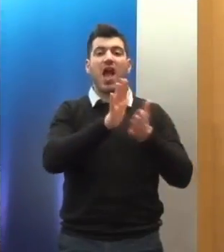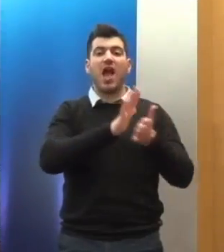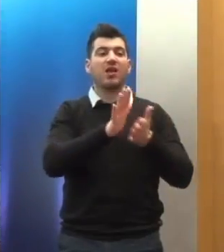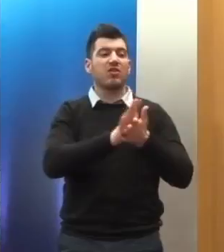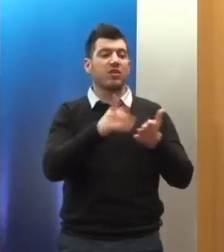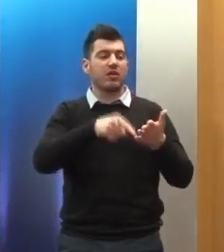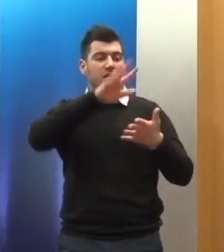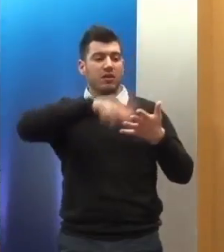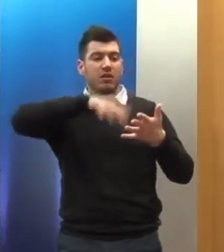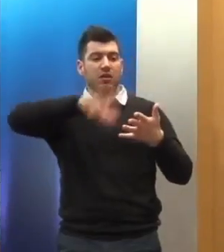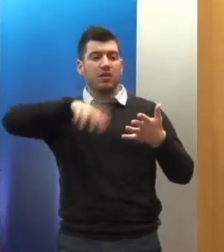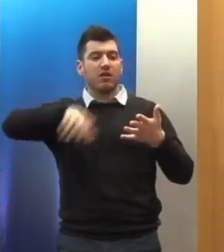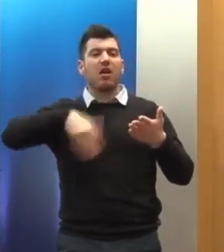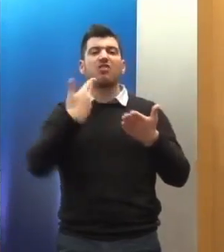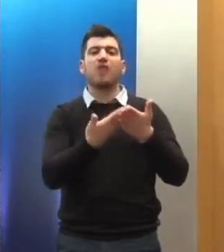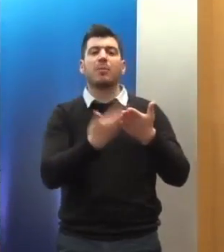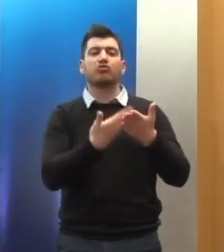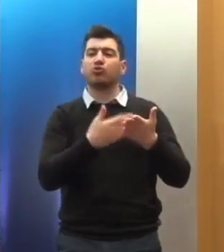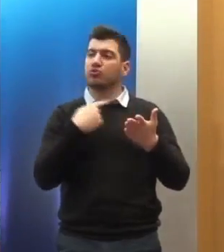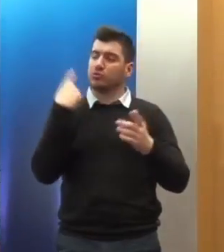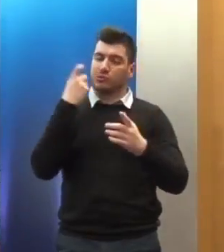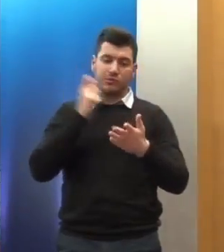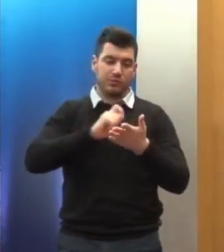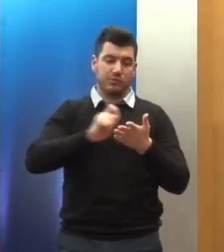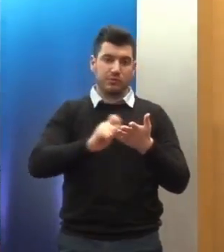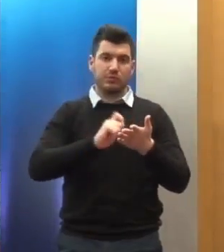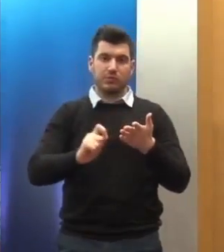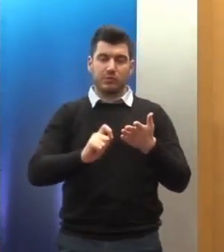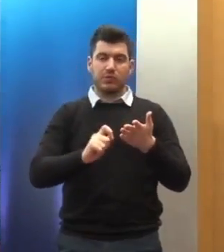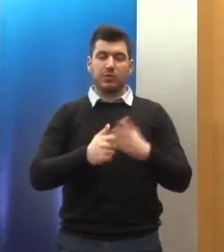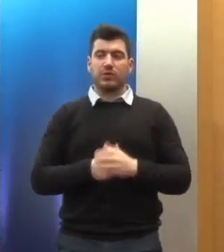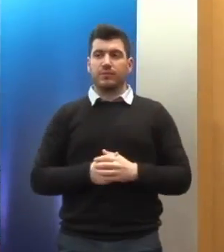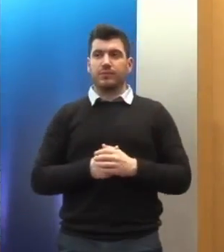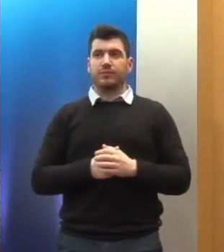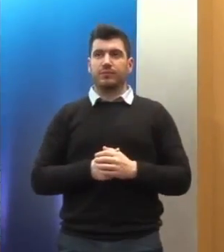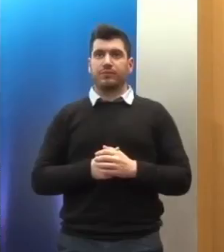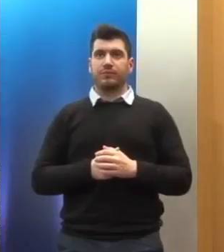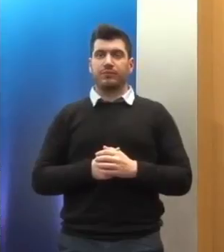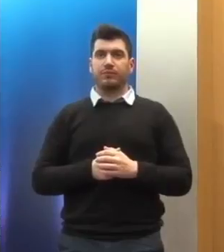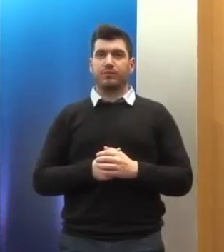διαπιστώσεις, views, οι οποίες βεβαίως, όπως το λέει τότε,